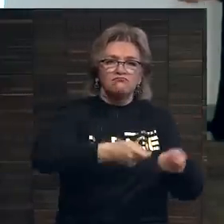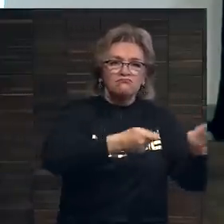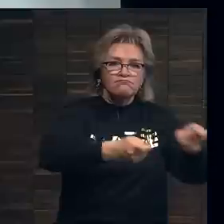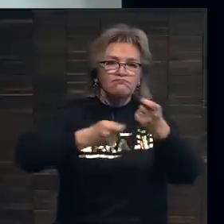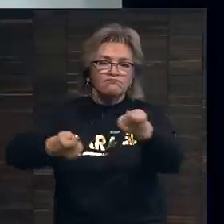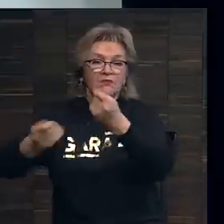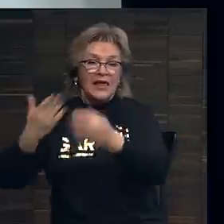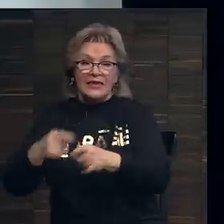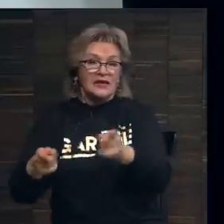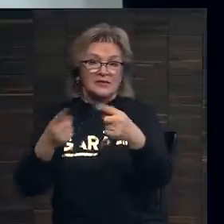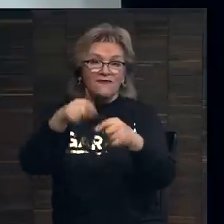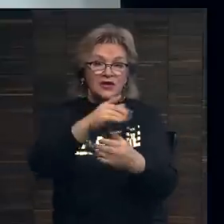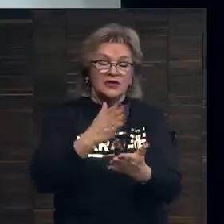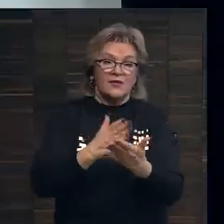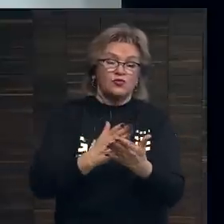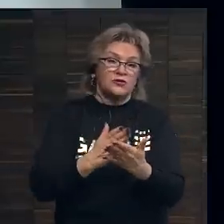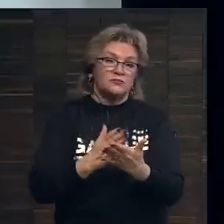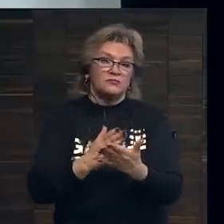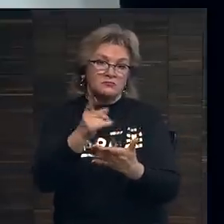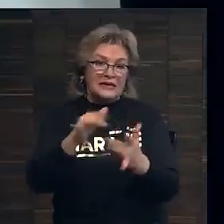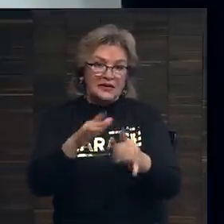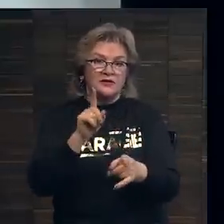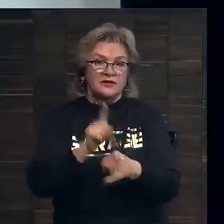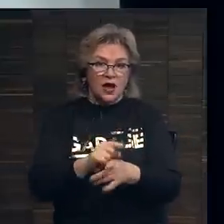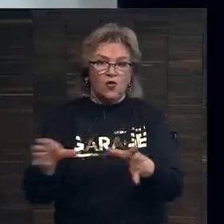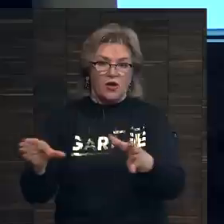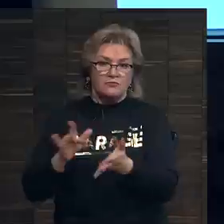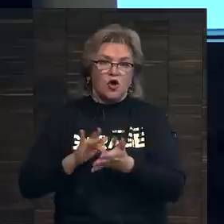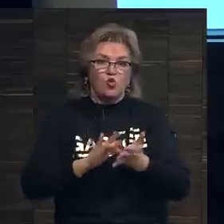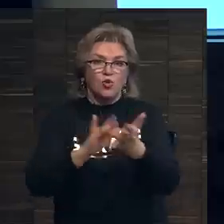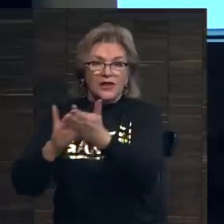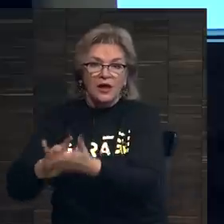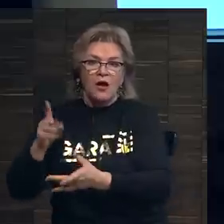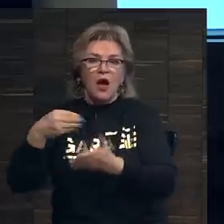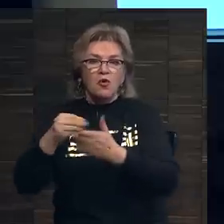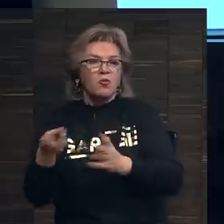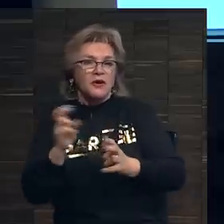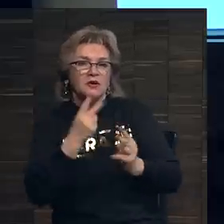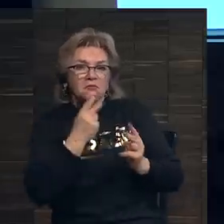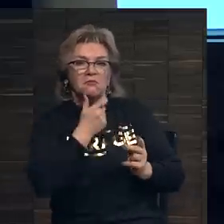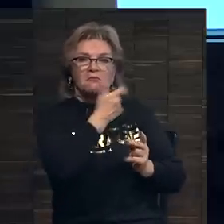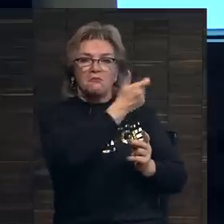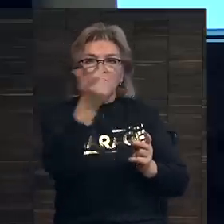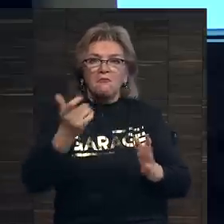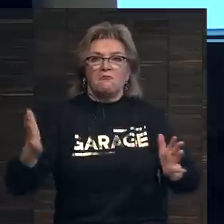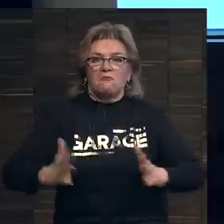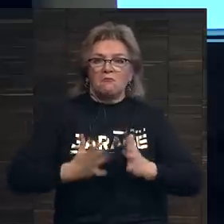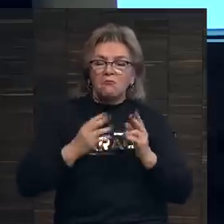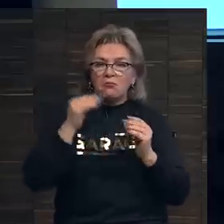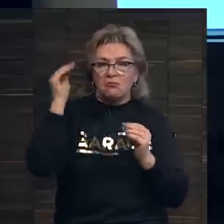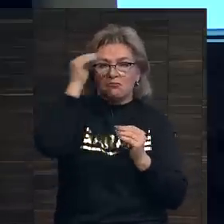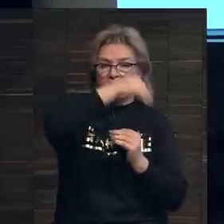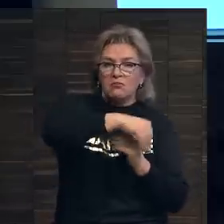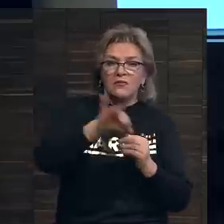Если вы делаете такой турне, то покупатели приходят, смотрят на работу, восхищаются ею,